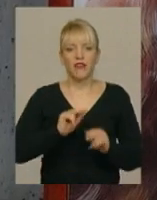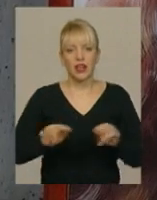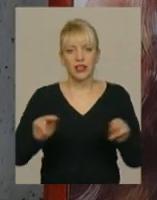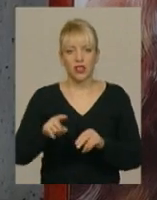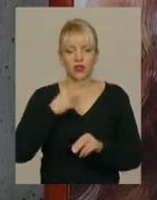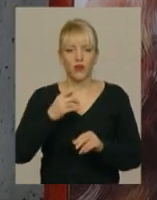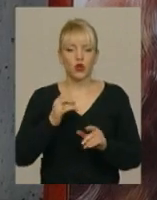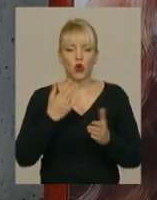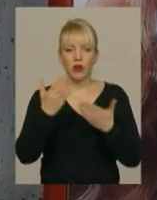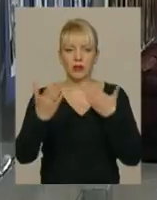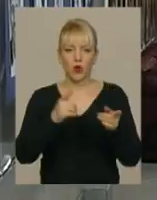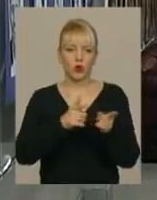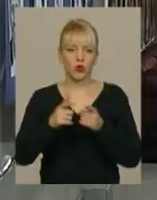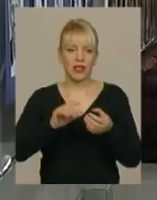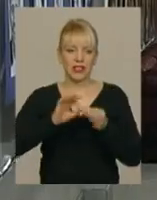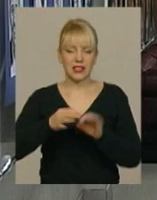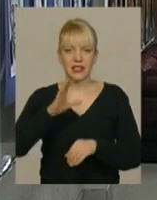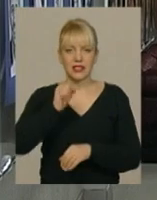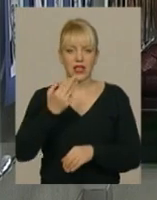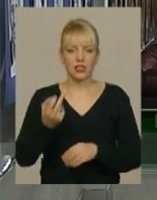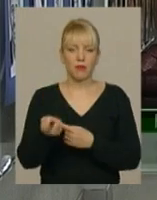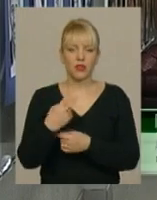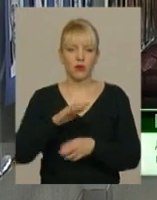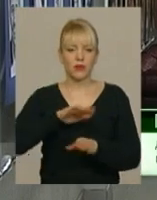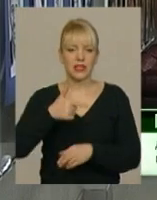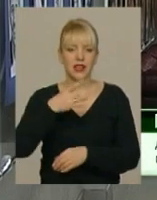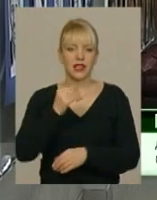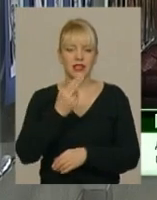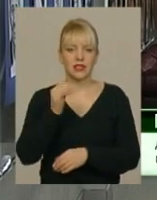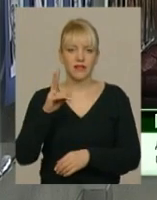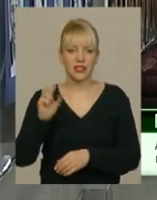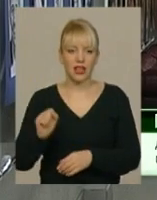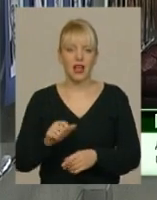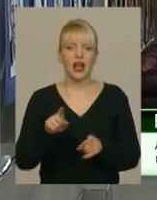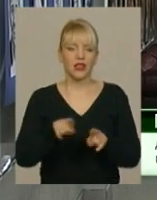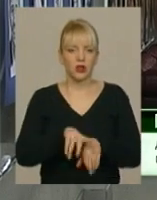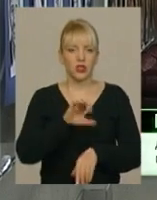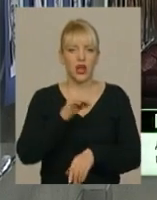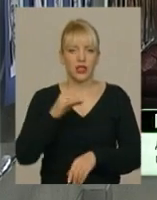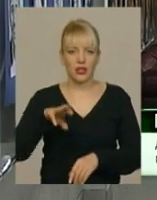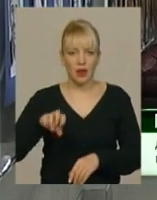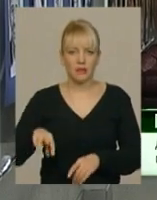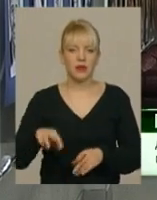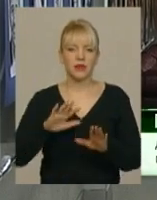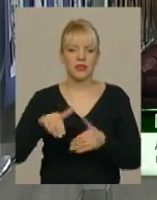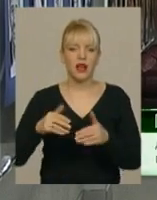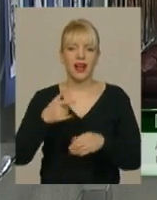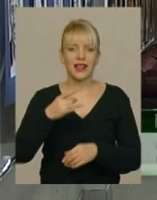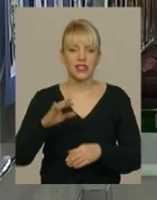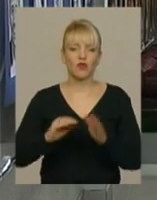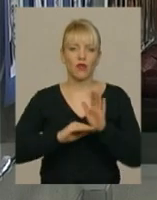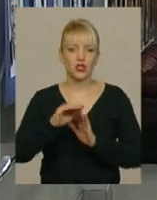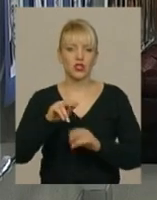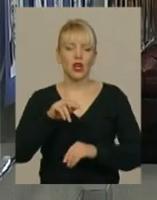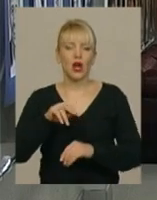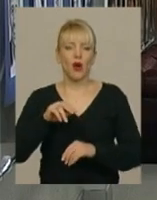експозиції готувалися ретельно. Саша в нас прийшов після Грицівського, і так само Ретем прийшли в нас після Грицівського. Вищого професійного художнього